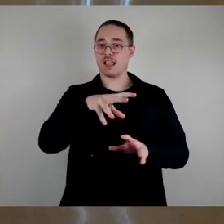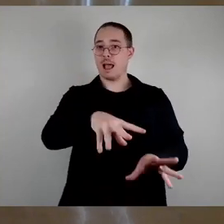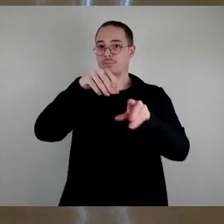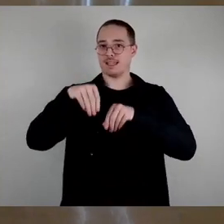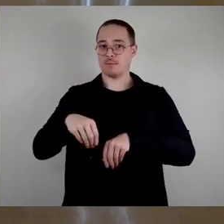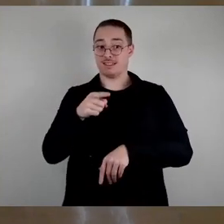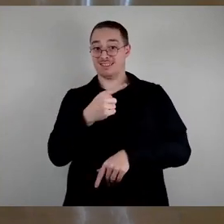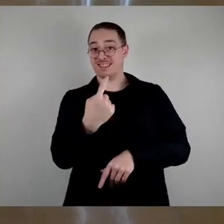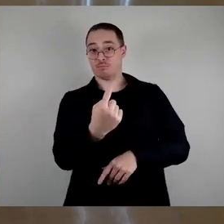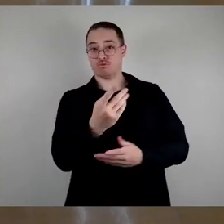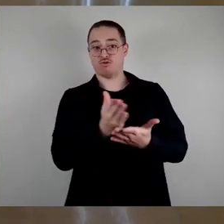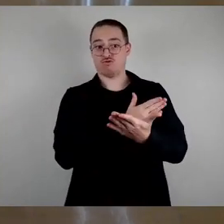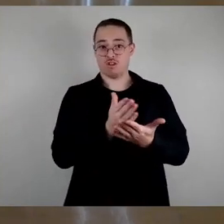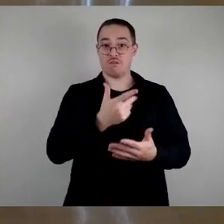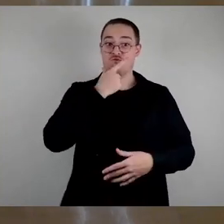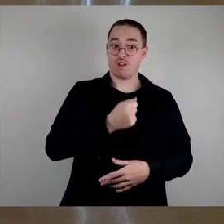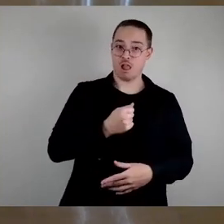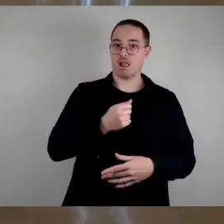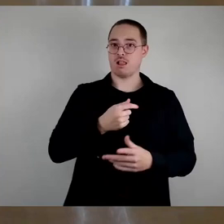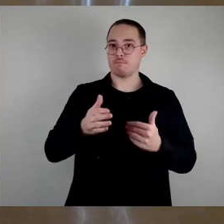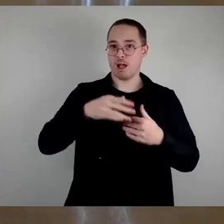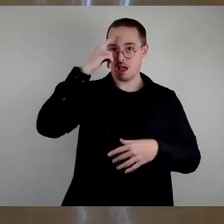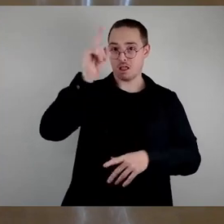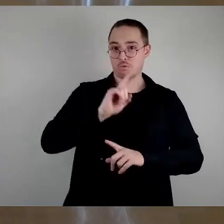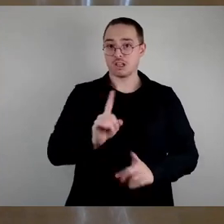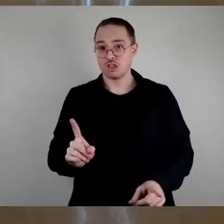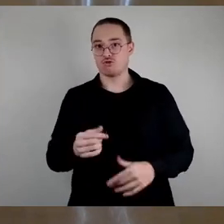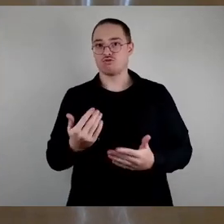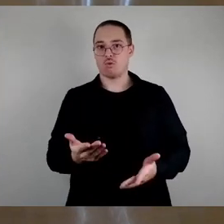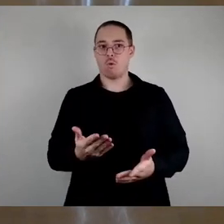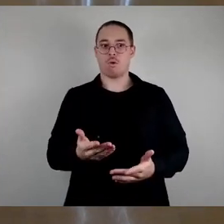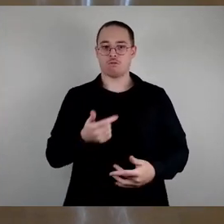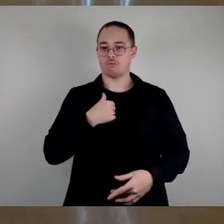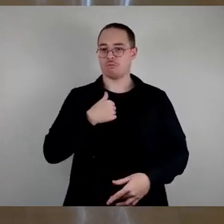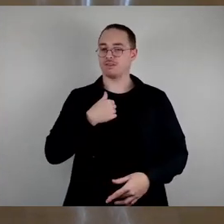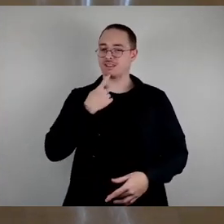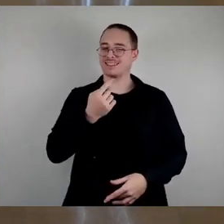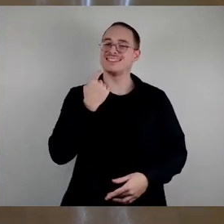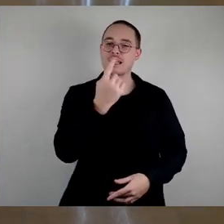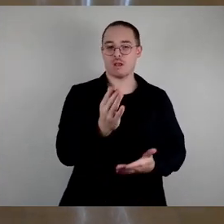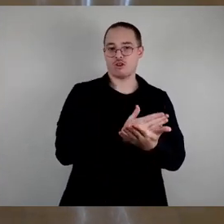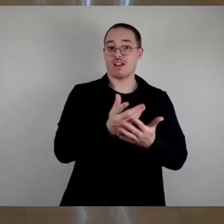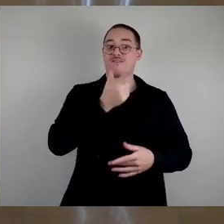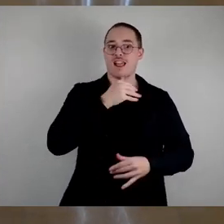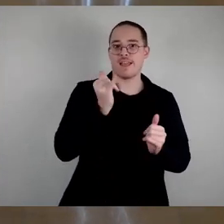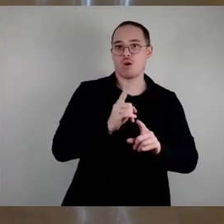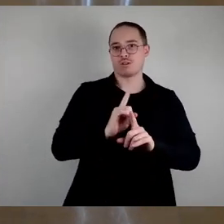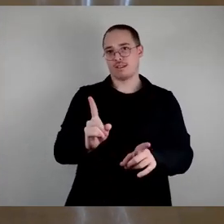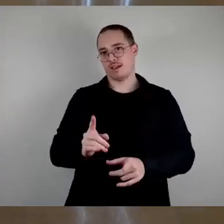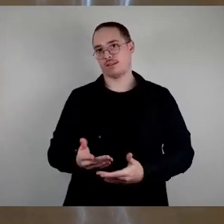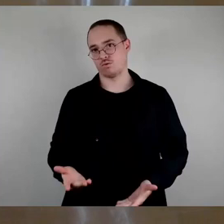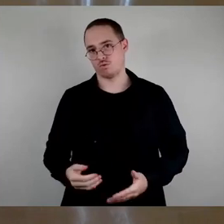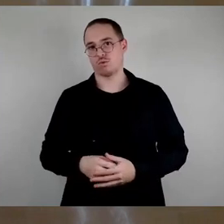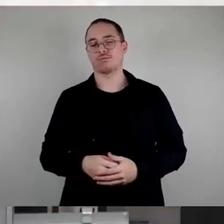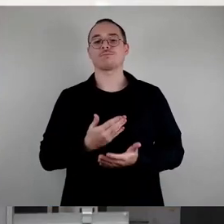ganz gut selber entscheiden, müssen das nicht von Ihnen gesagt bekommen, ob sie es nun machen oder nicht. Wir möchten uns ausdrücklich bedanken bei den Dissidenten für diesen